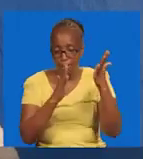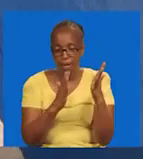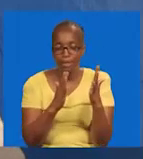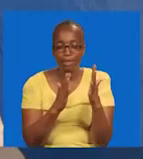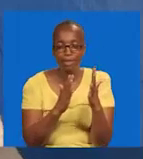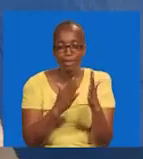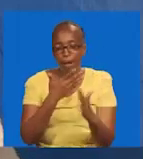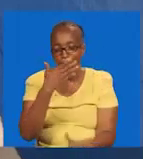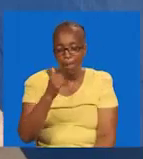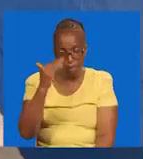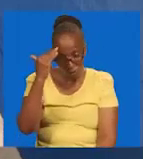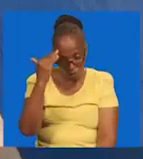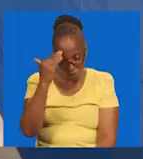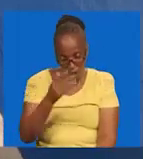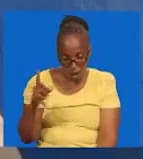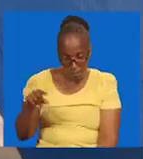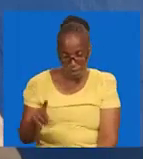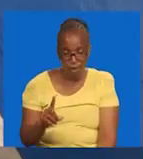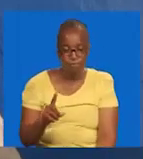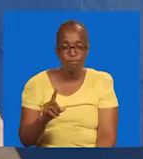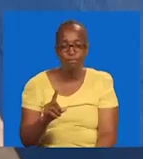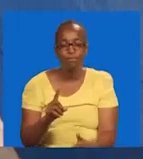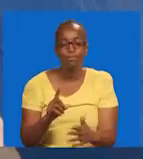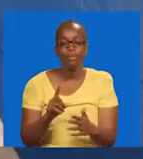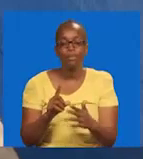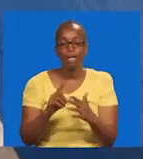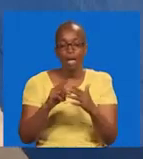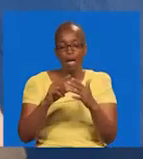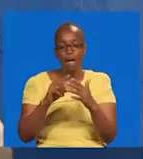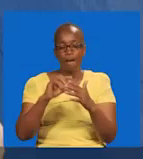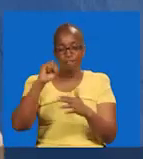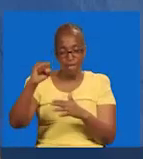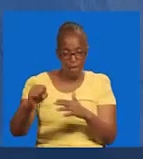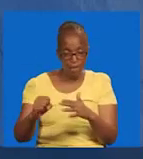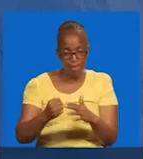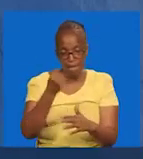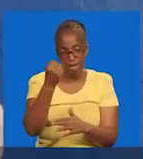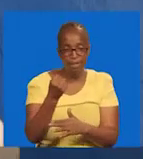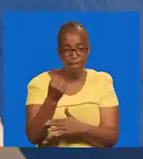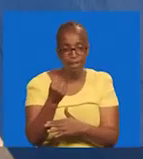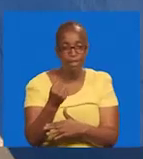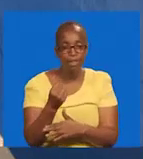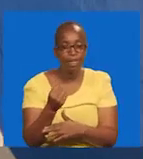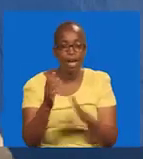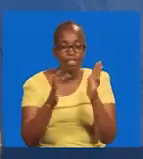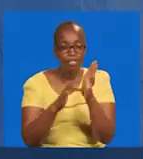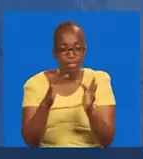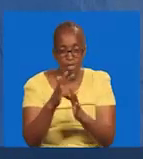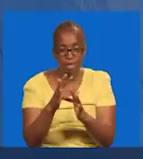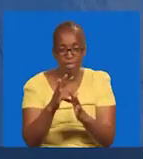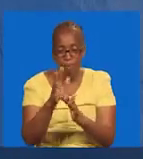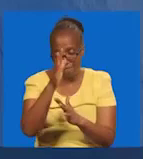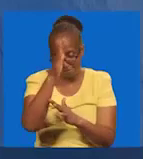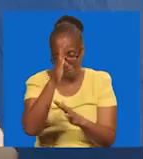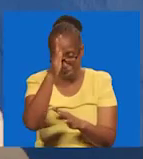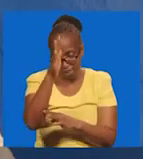asubui ya leo. Na ujua ya kwamba alifufuka akiwa na ushindi wote. Na kama yeye ndiye kindi lio kwetu. Yeye